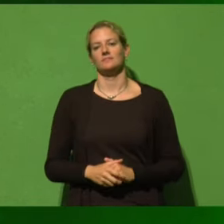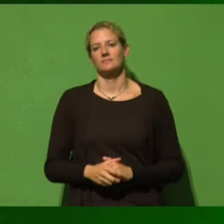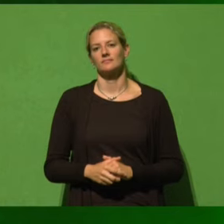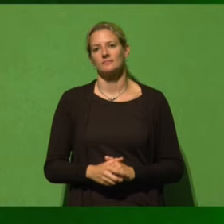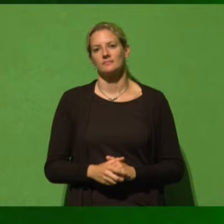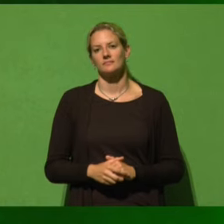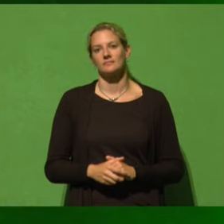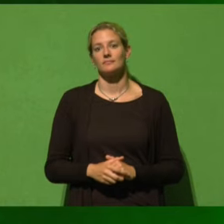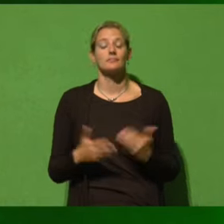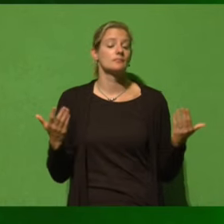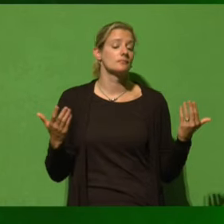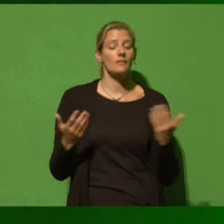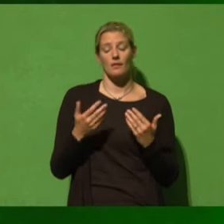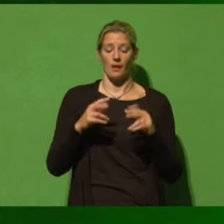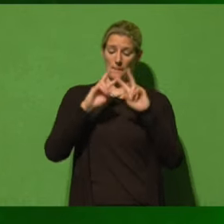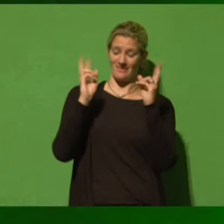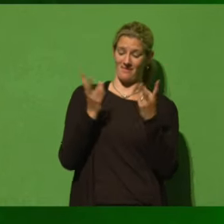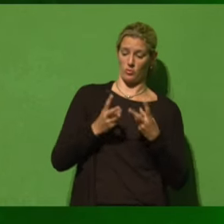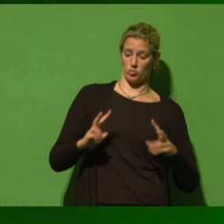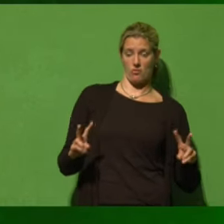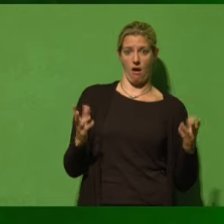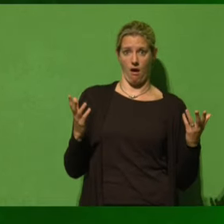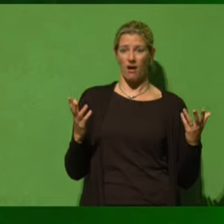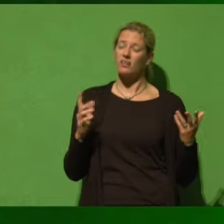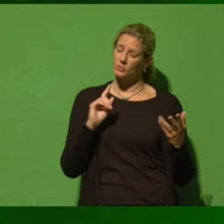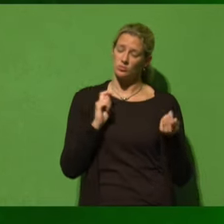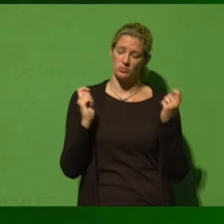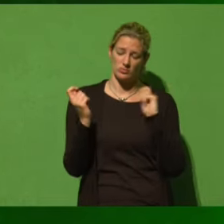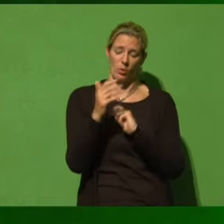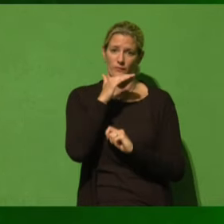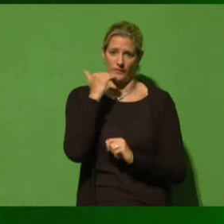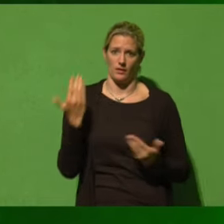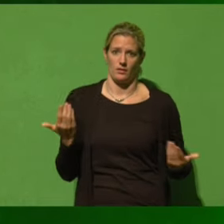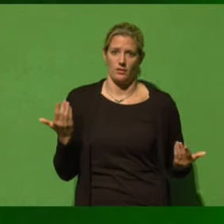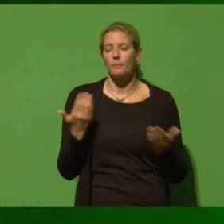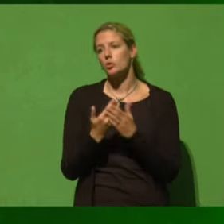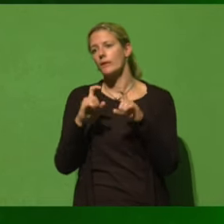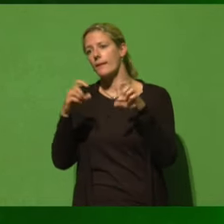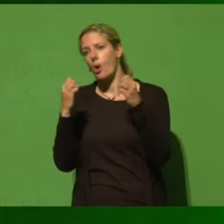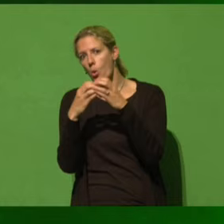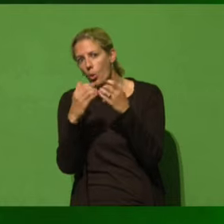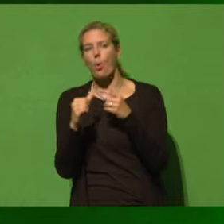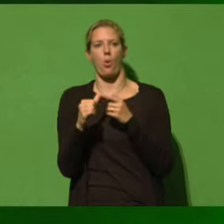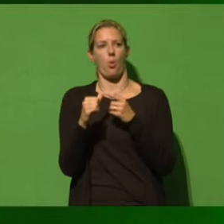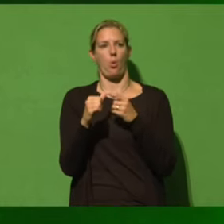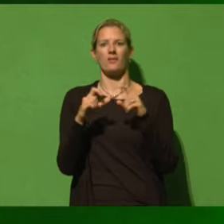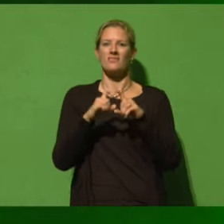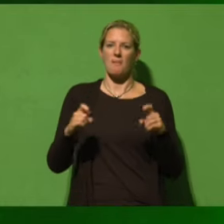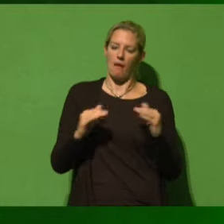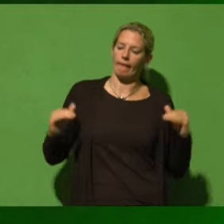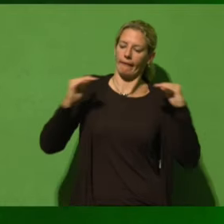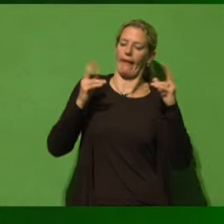Aber auch international, international muss sich sehr, sehr viel ändern, was sowohl die Öko-Frage als auch die Gerechtigkeitsfrage angeht.